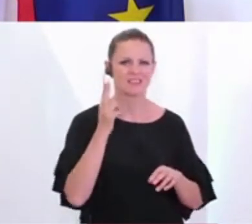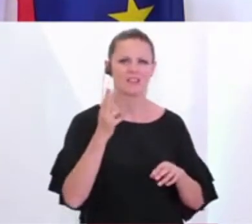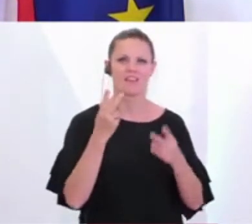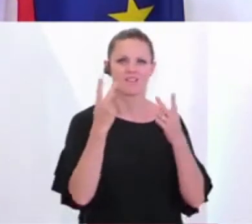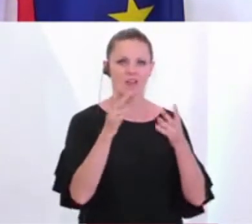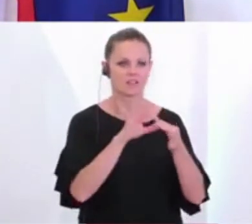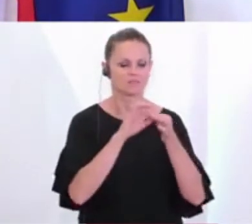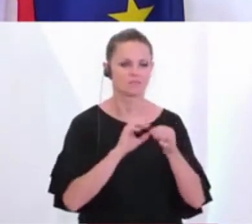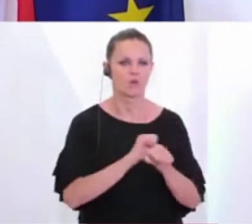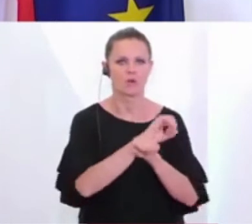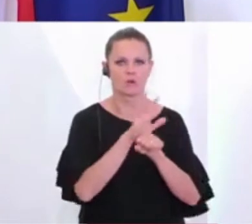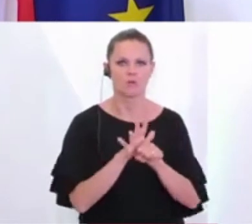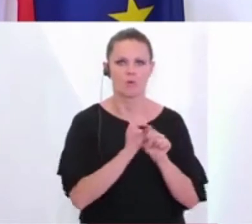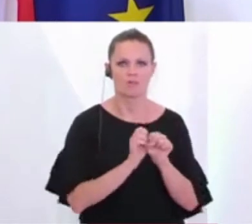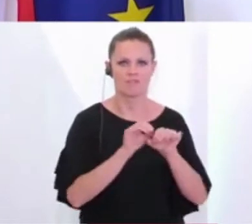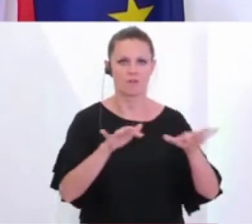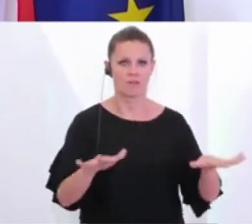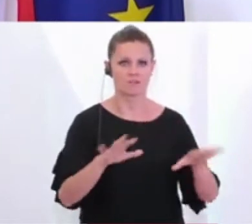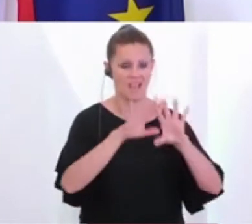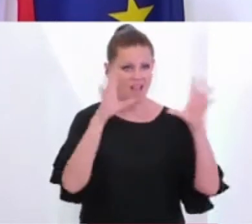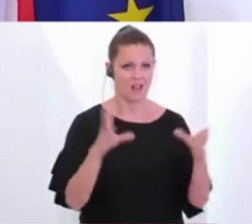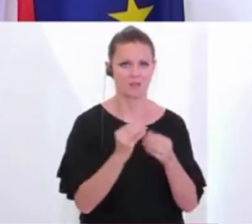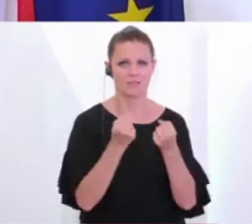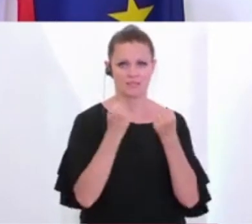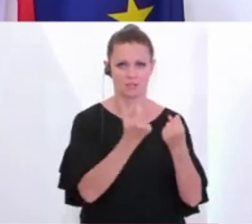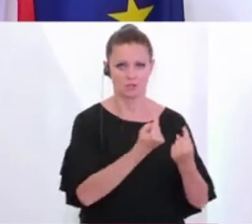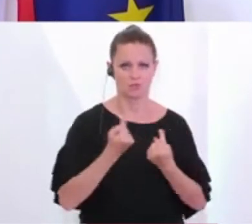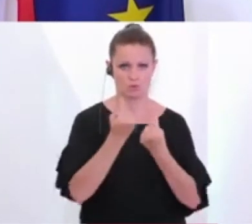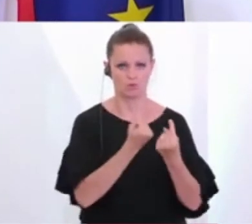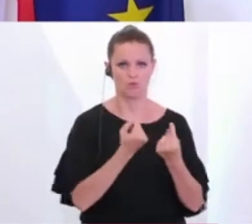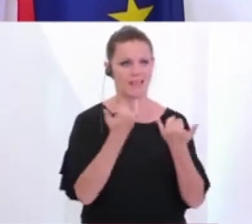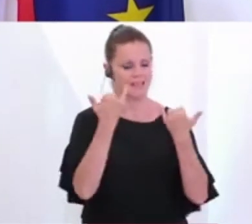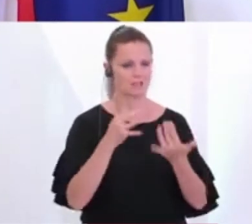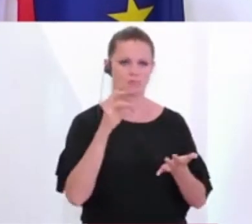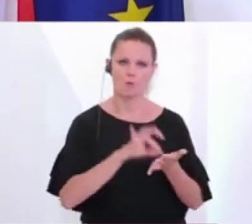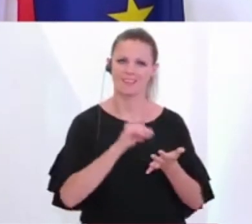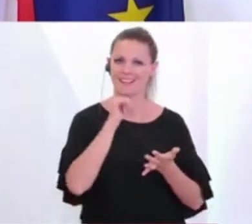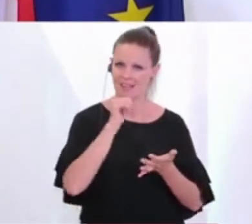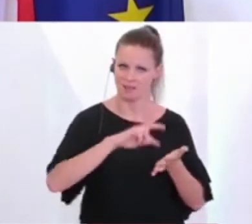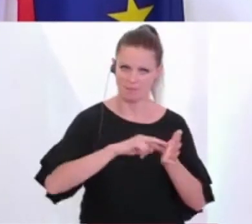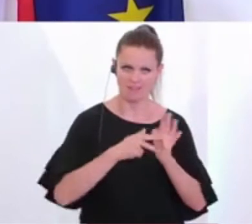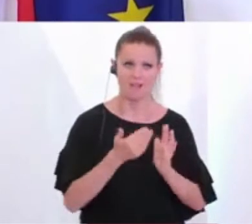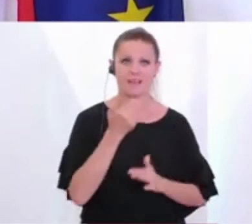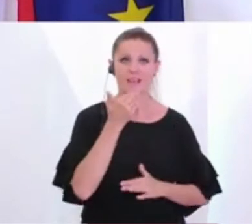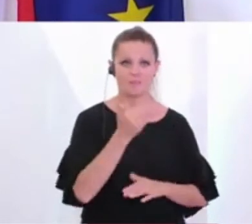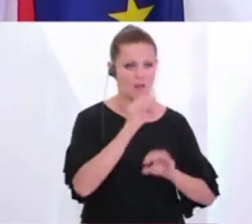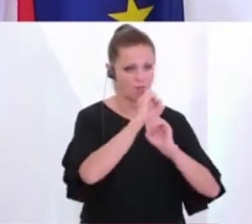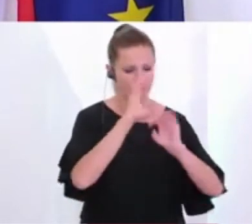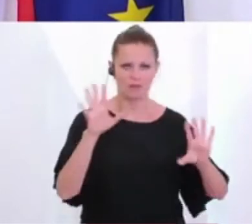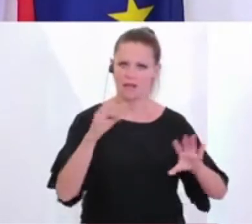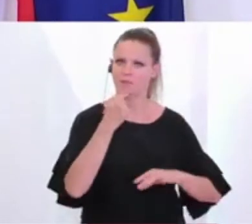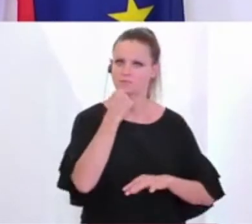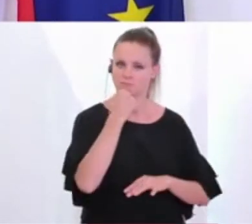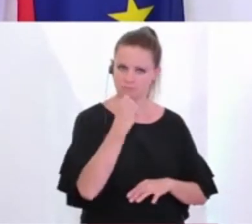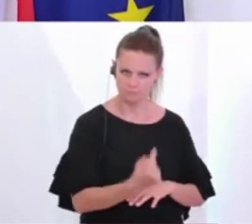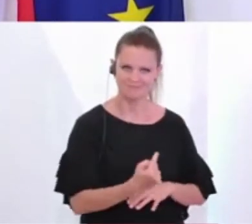Covid-19-Verbreitung betrifft, so eine allgemeine Sicherheitssituation. Derzeit haben wir es nicht vor. Die Empfehlung, die wir ganz deutlich aussprechen, ist,